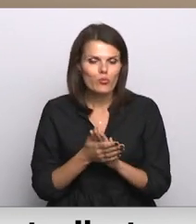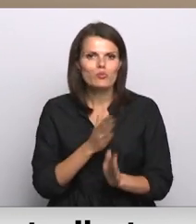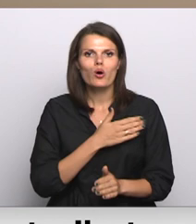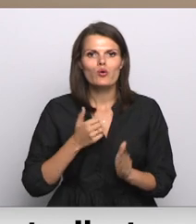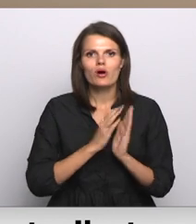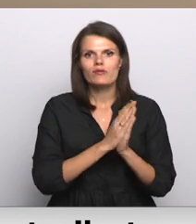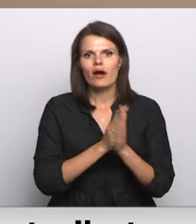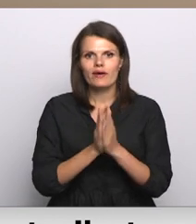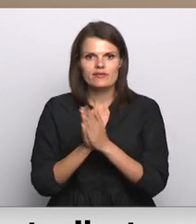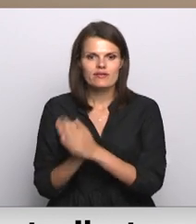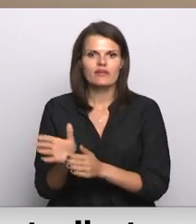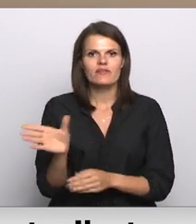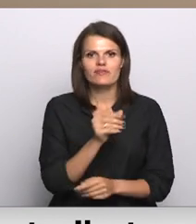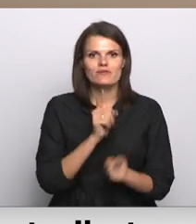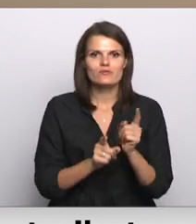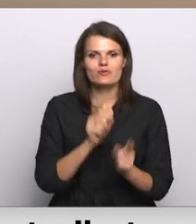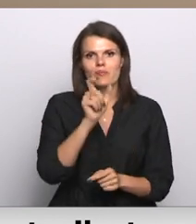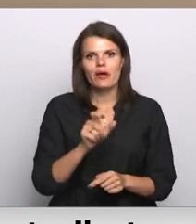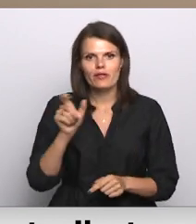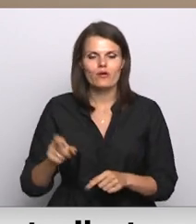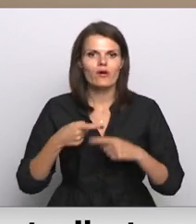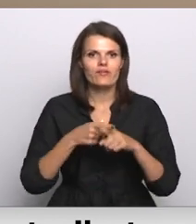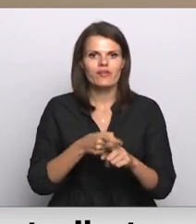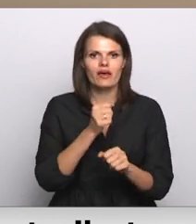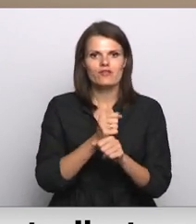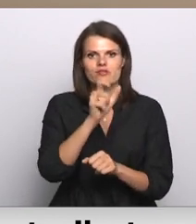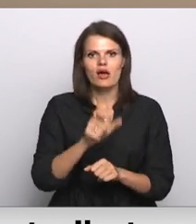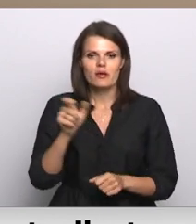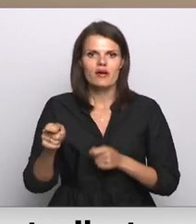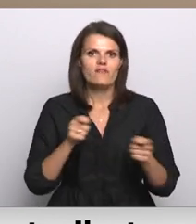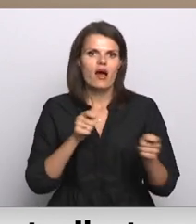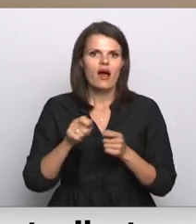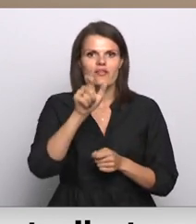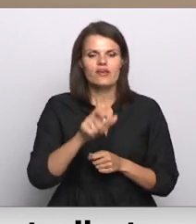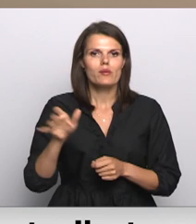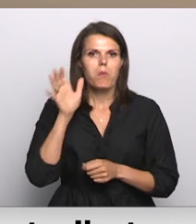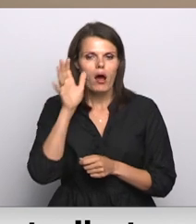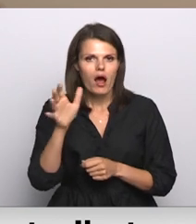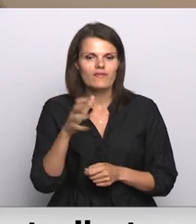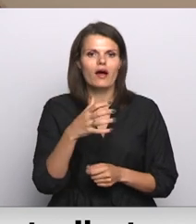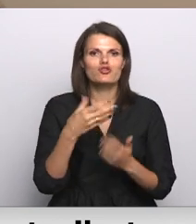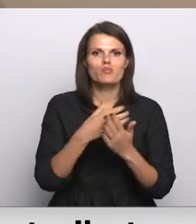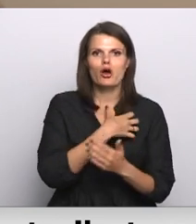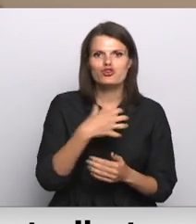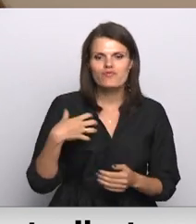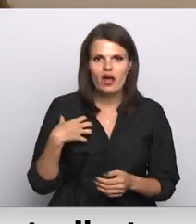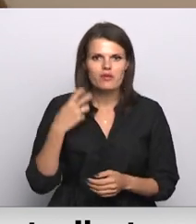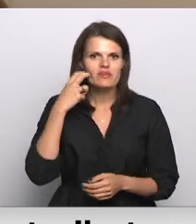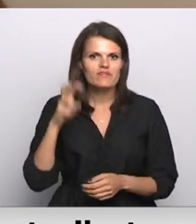aicinātu visus pedagogus, tehniskos darbiniekus, vadītājus, pārvaldes, pašvaldības vecākus skolēnus